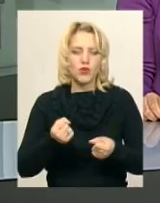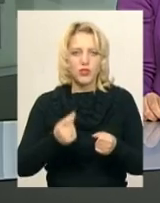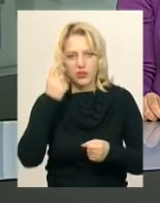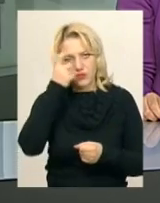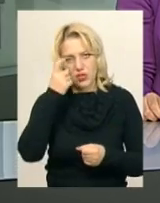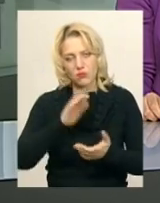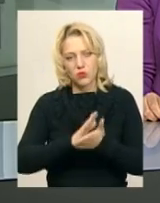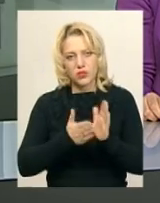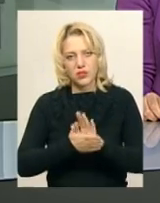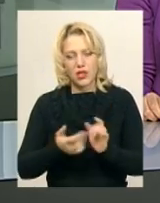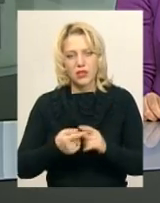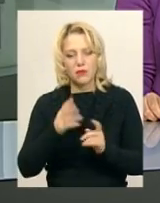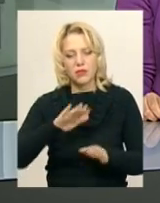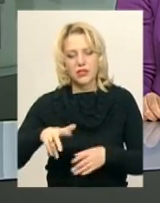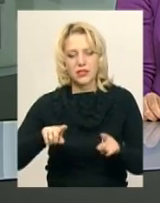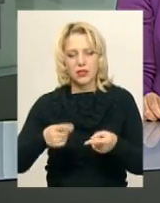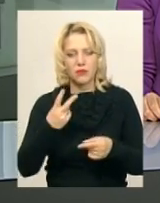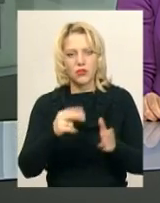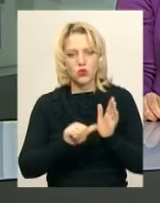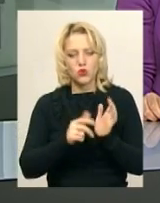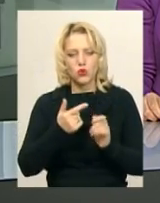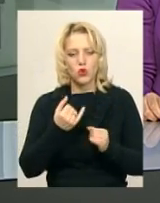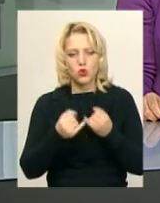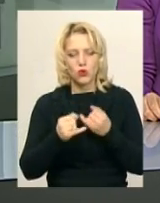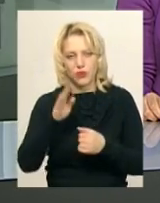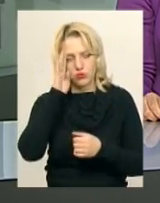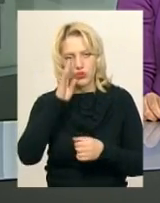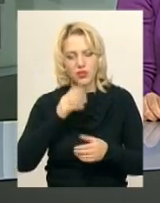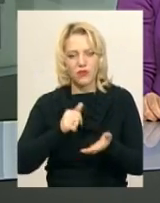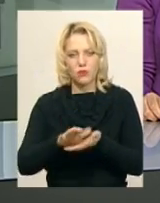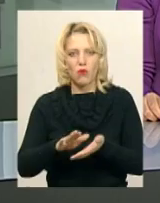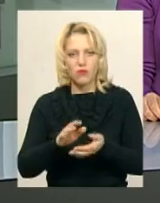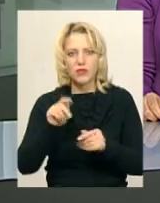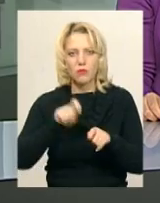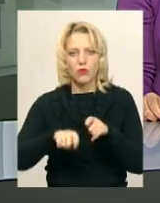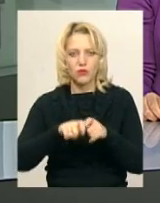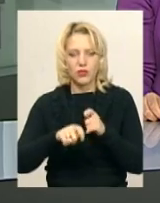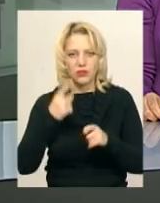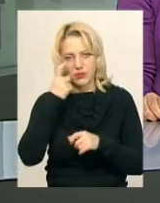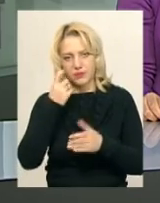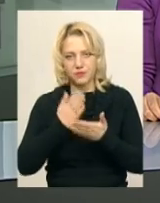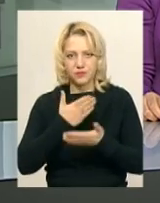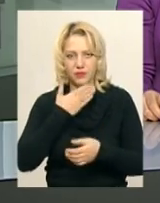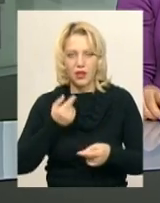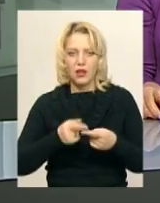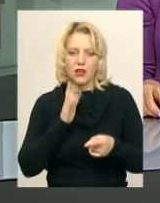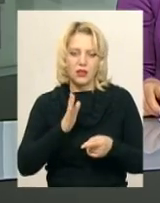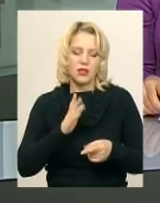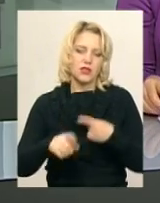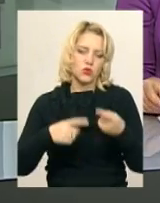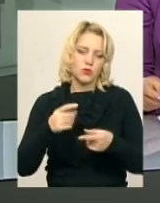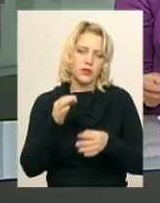Під час затримання 26 жовтня підозрюваний відмовився проходити тест-драгер. Наступне судове засідання відбудеться 14